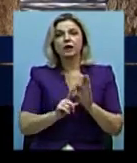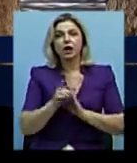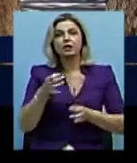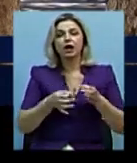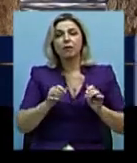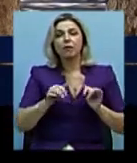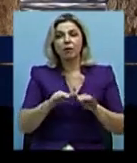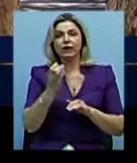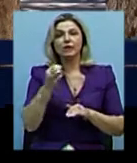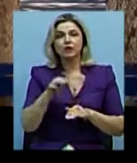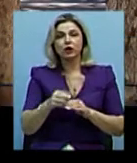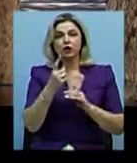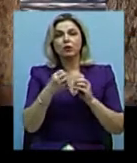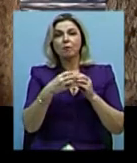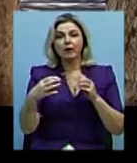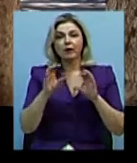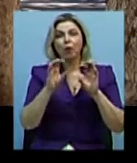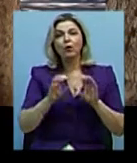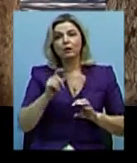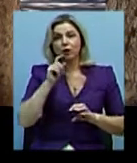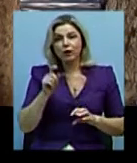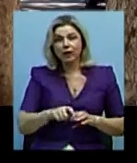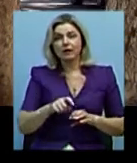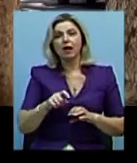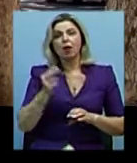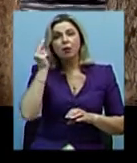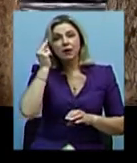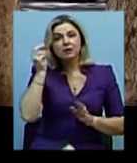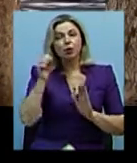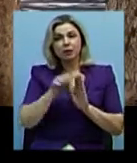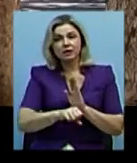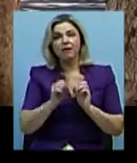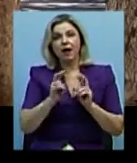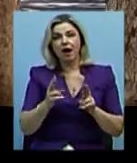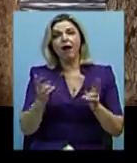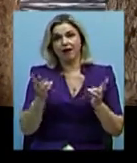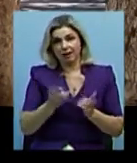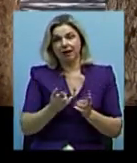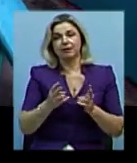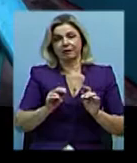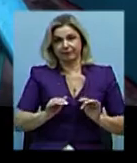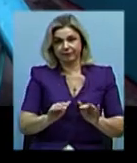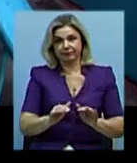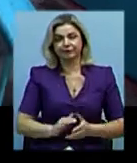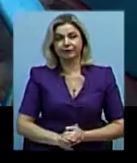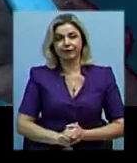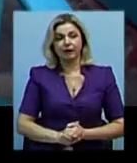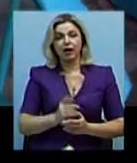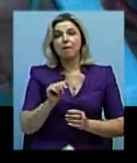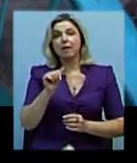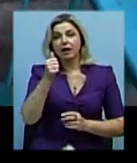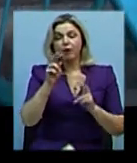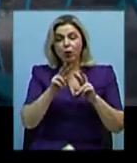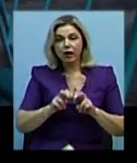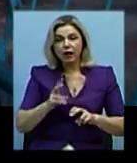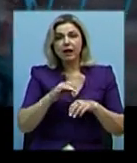провадження за статтею 115 Кримінального кодексу України. Умисне вбивство, як того вимагає процедура в подібних випадках. При попередньому огляді